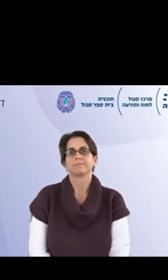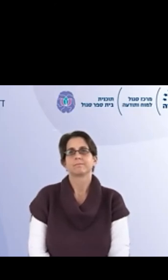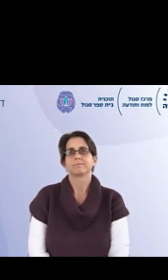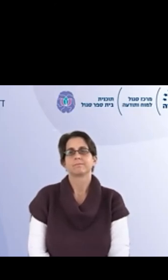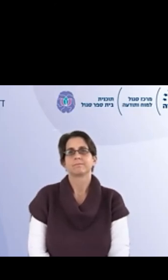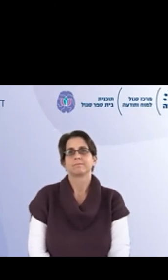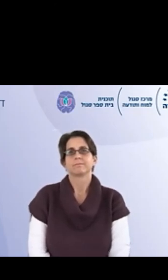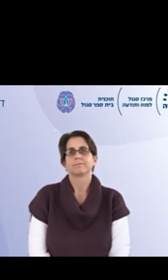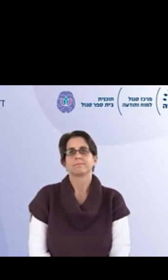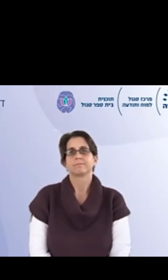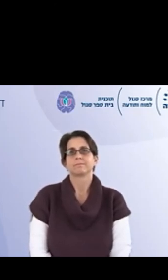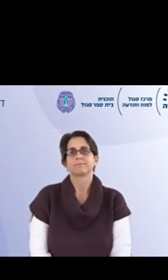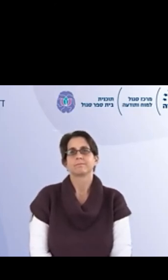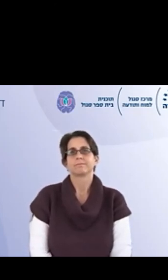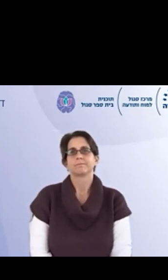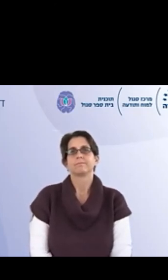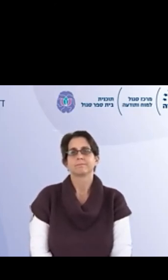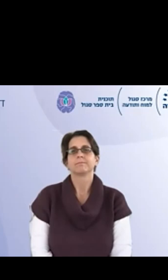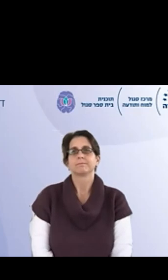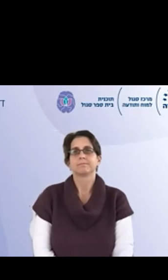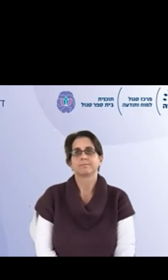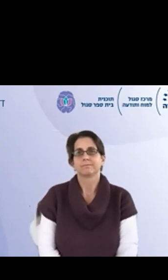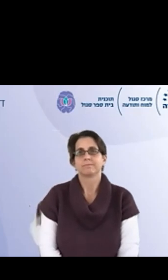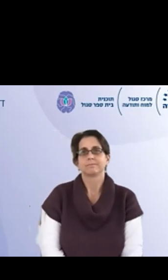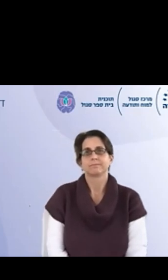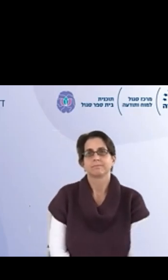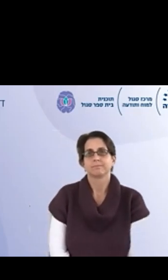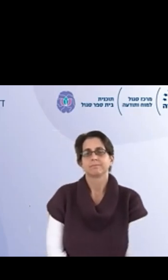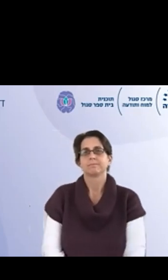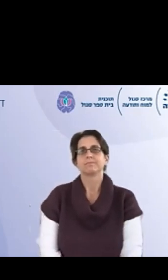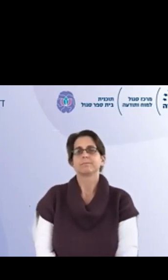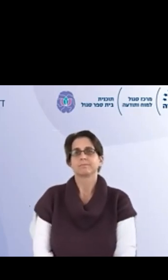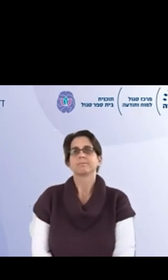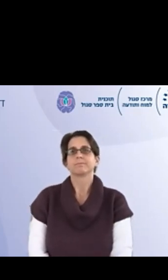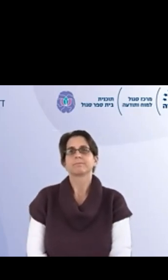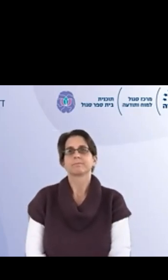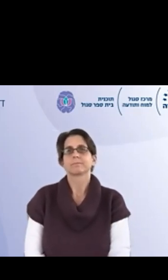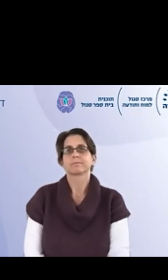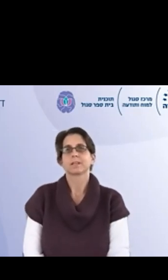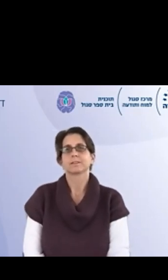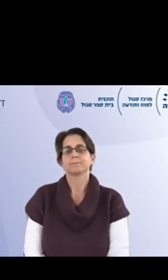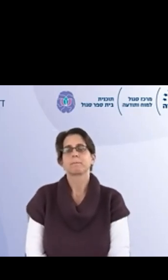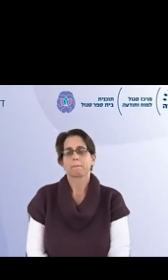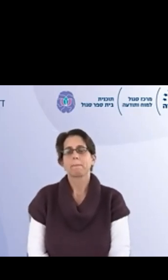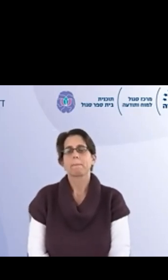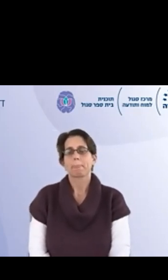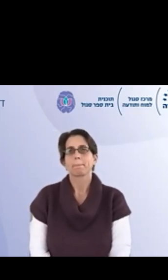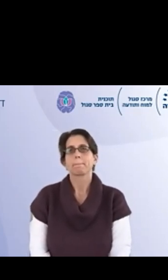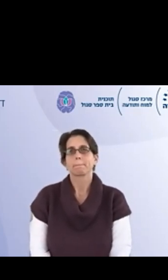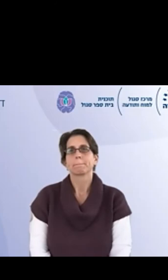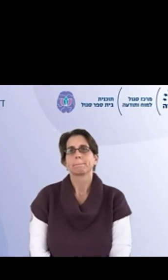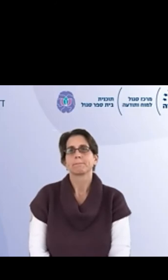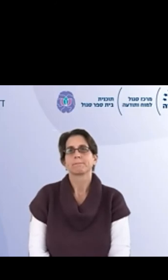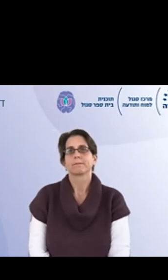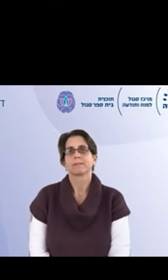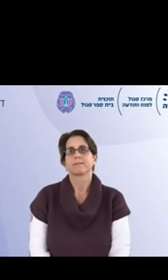תתחבר לפן הגופני של מיינדפולנס, ודווקא לפעילות עם שיר או בלי שיר, או מתיחות או כל דבר